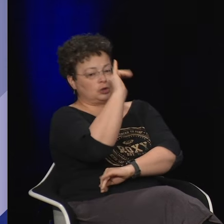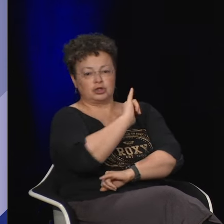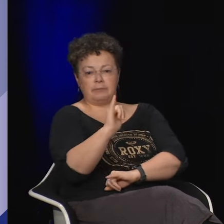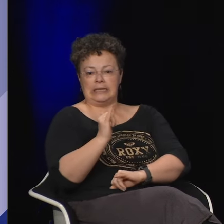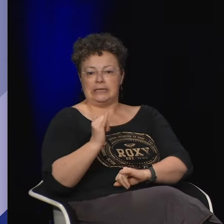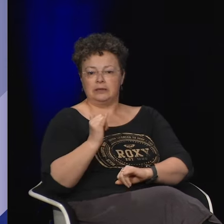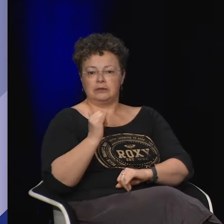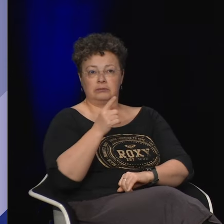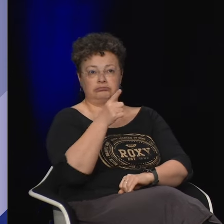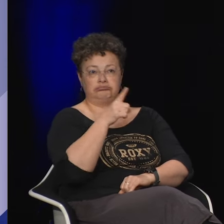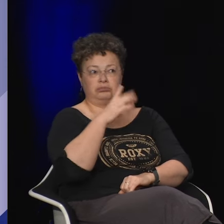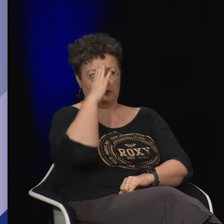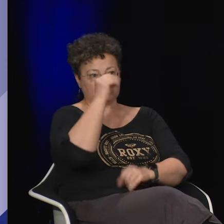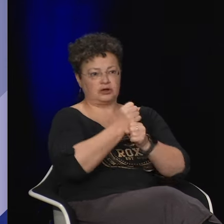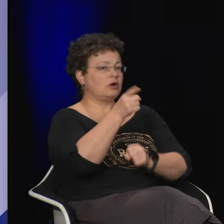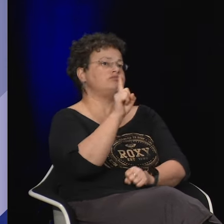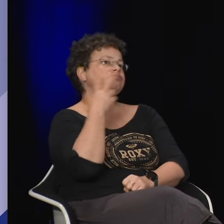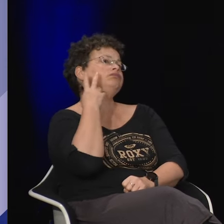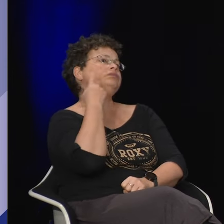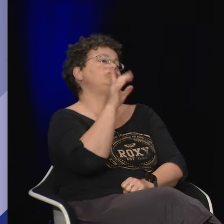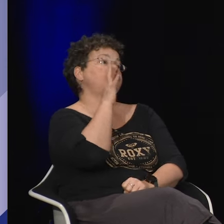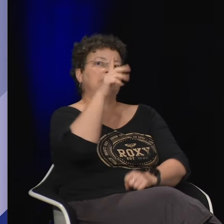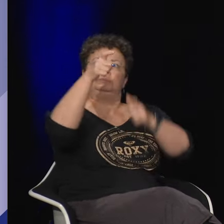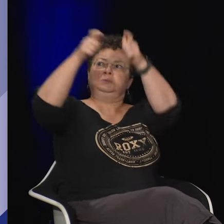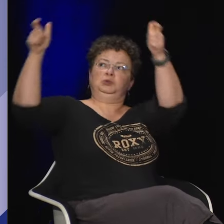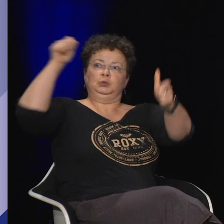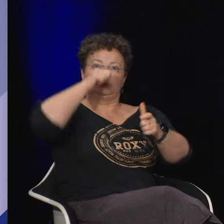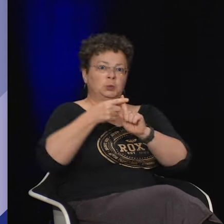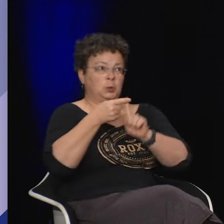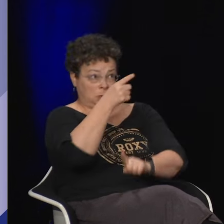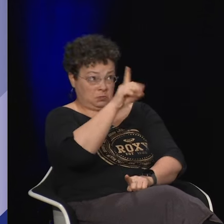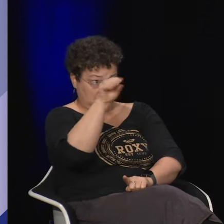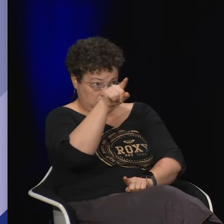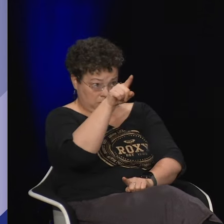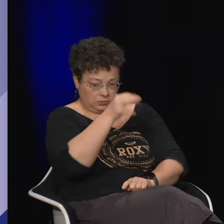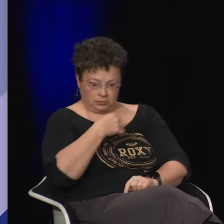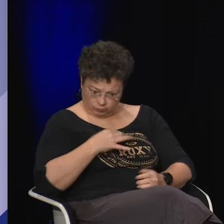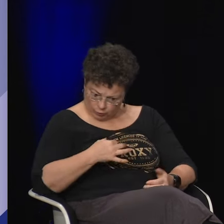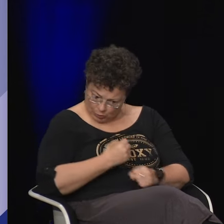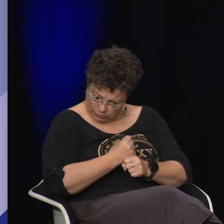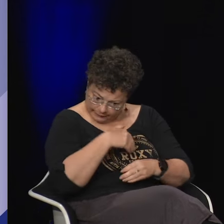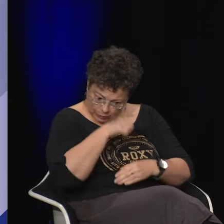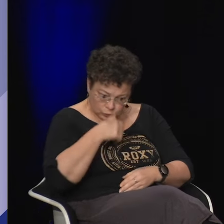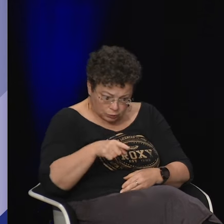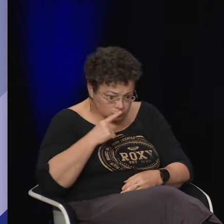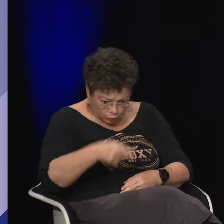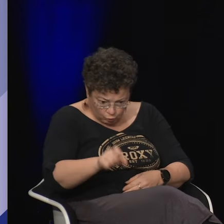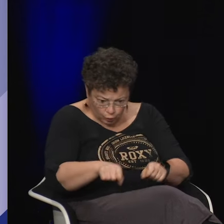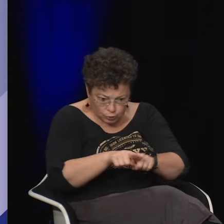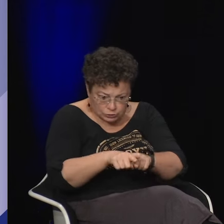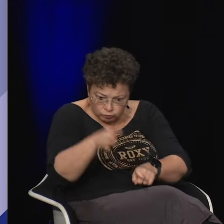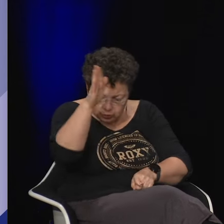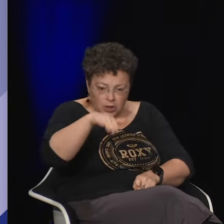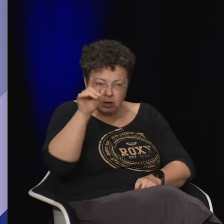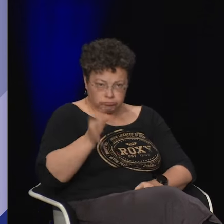maternel c'est l'affectif ils ne voient pas des professionnels sourds et ils pensent que les professionnels qui travaillent sont forcément des personnes